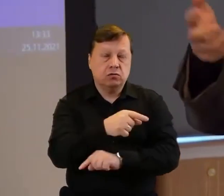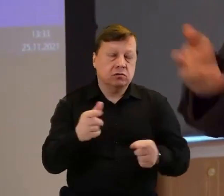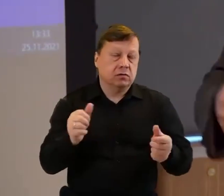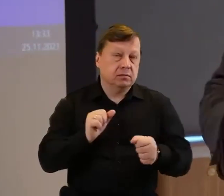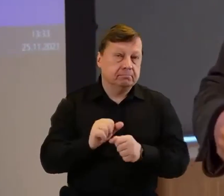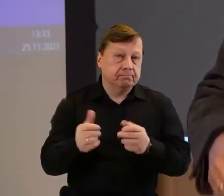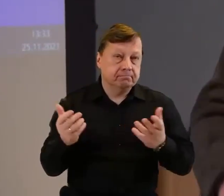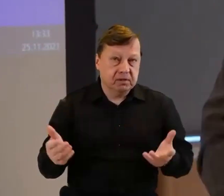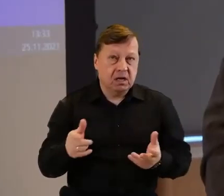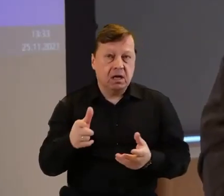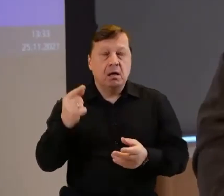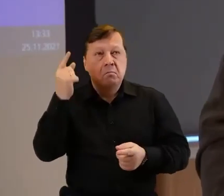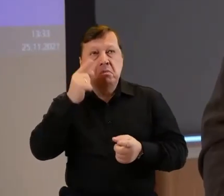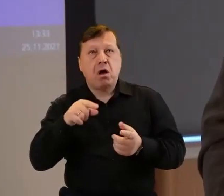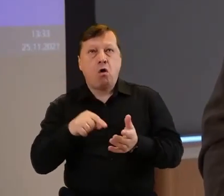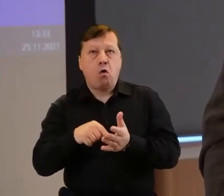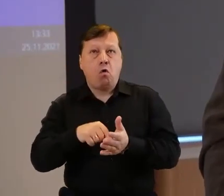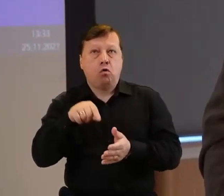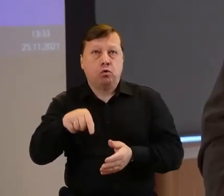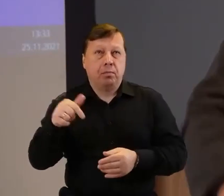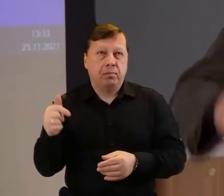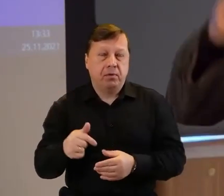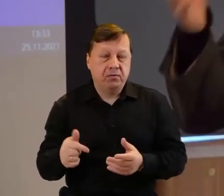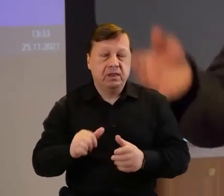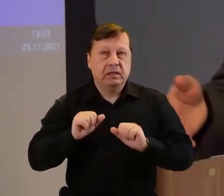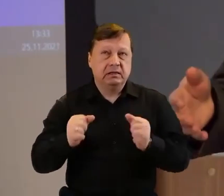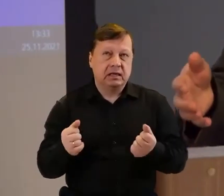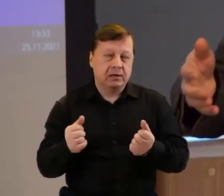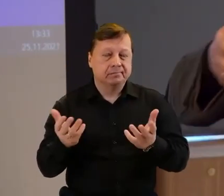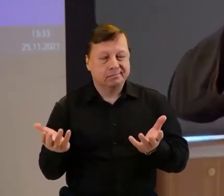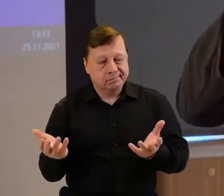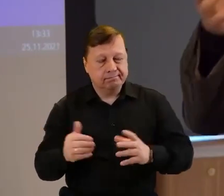bo wydaje mi się, że tak powinniśmy działać.